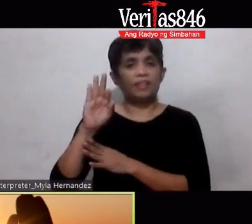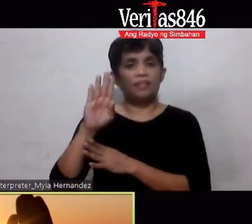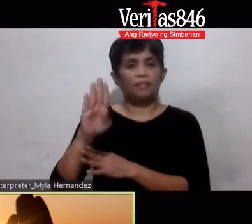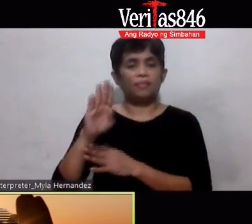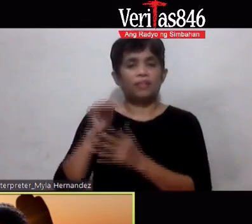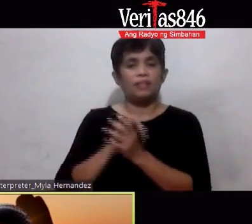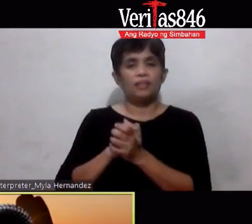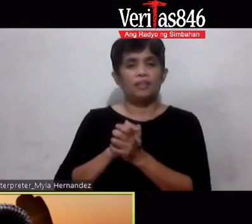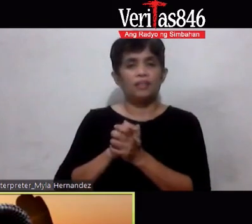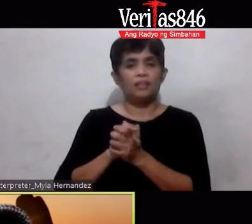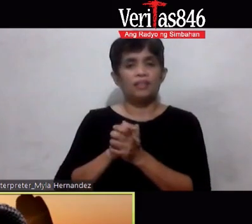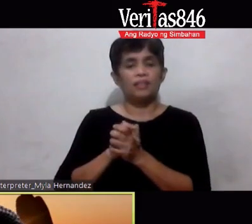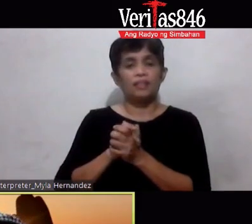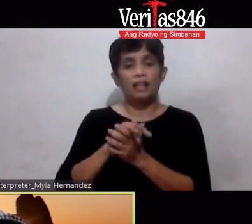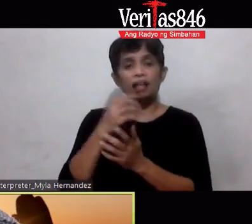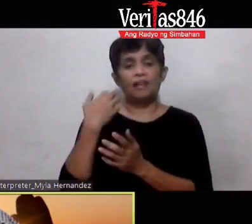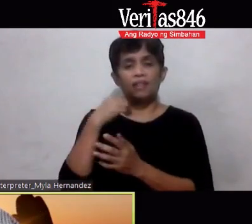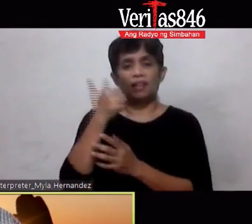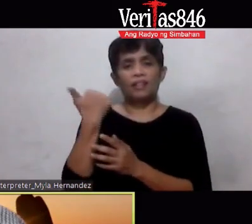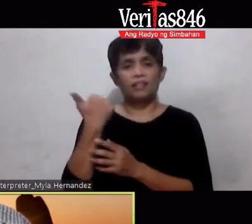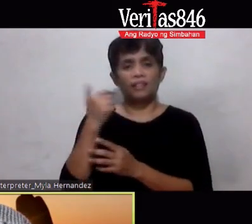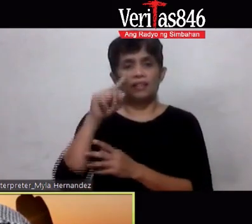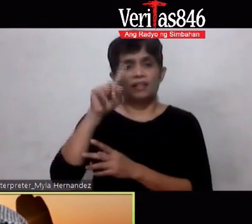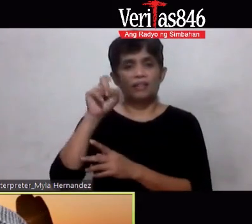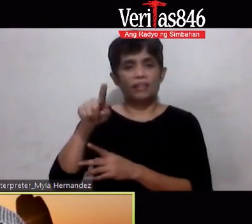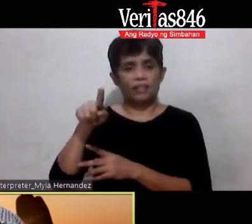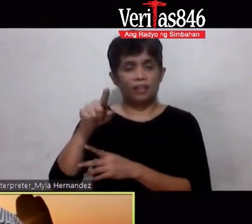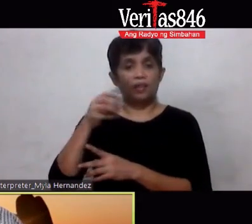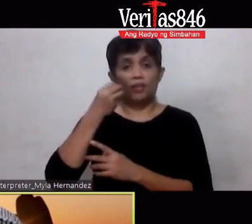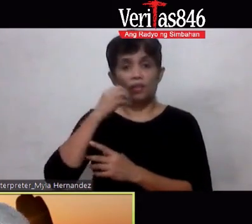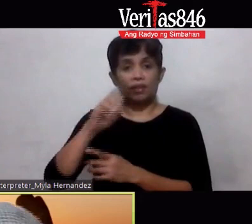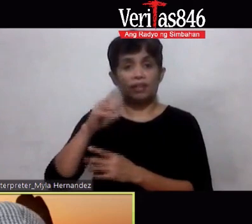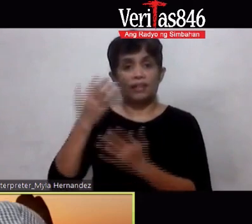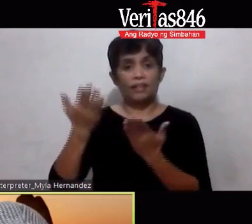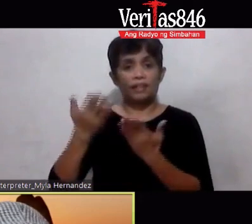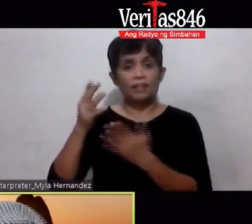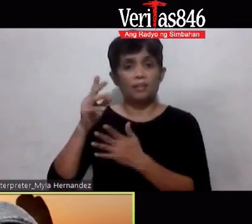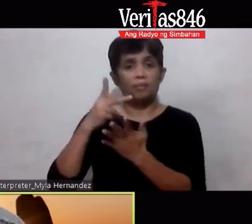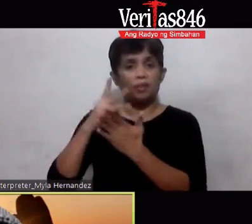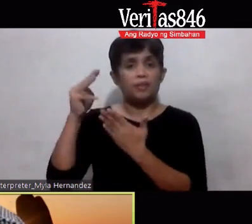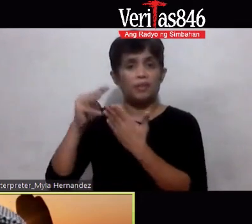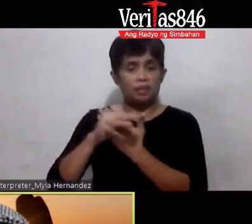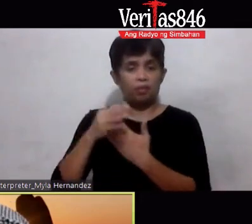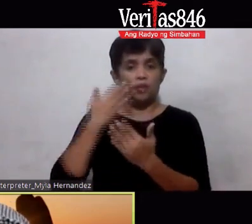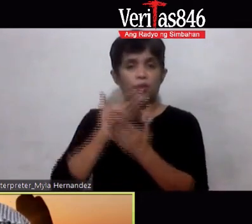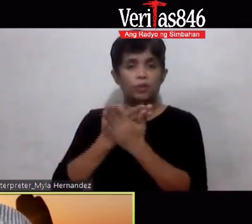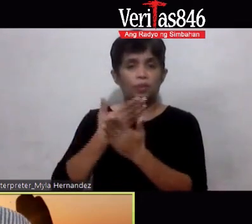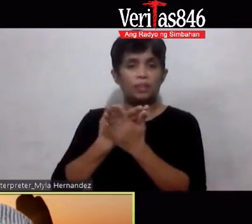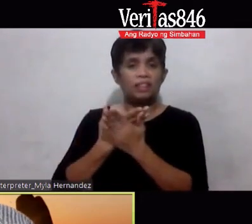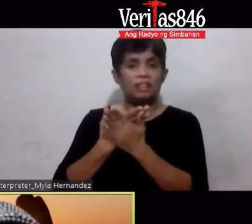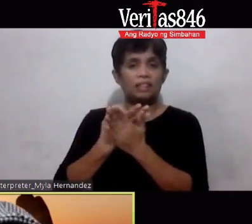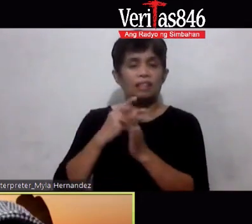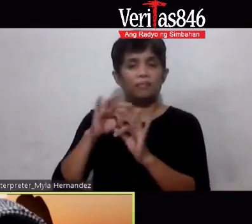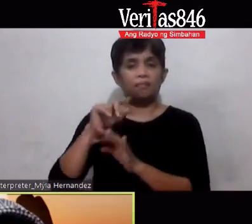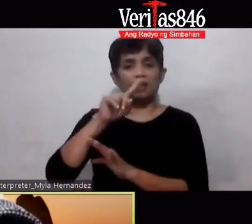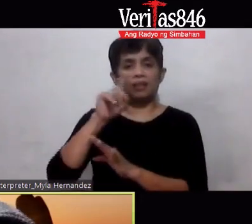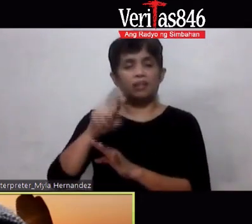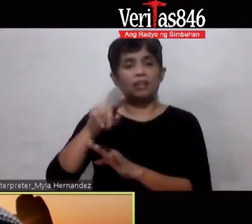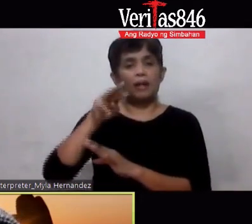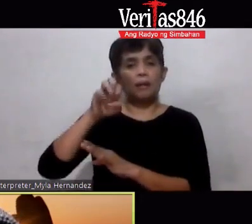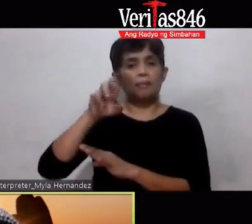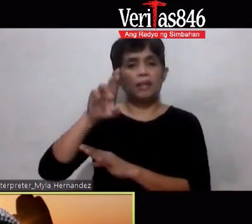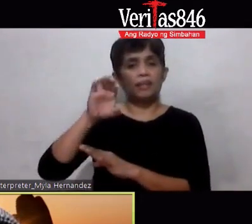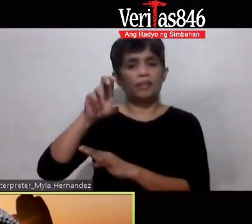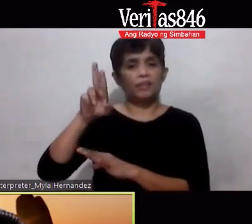kung mga nagtatanong umuorder po kayo dito sa ating programa mas maganda po nagtanong po kayo sa mercury dahil